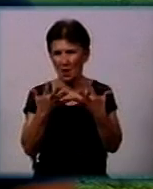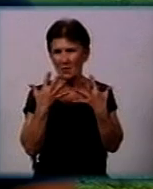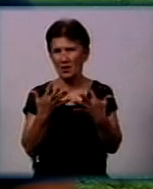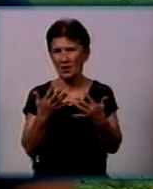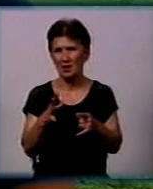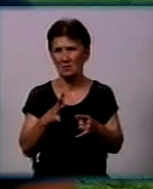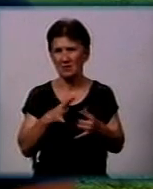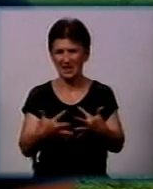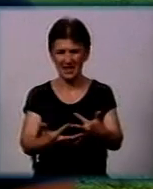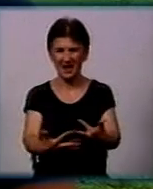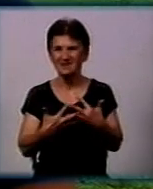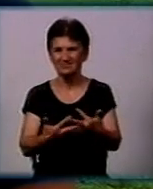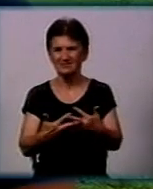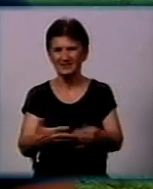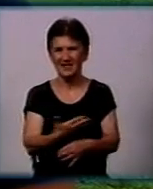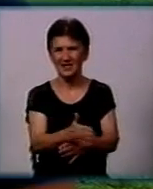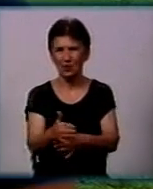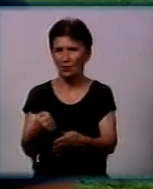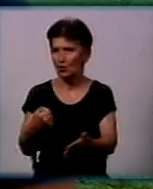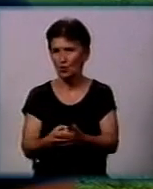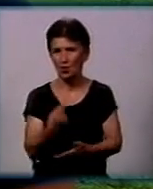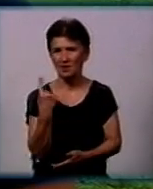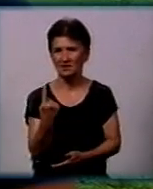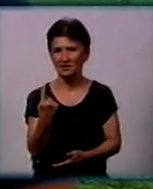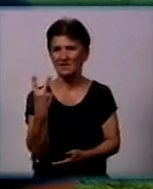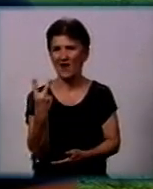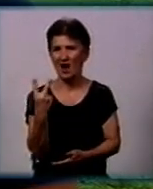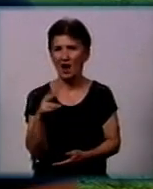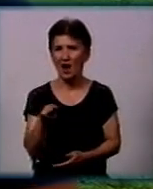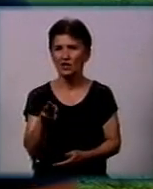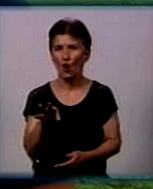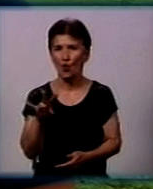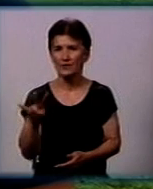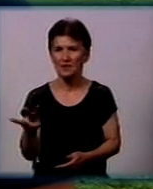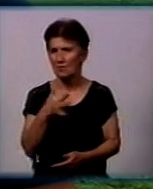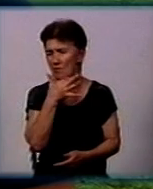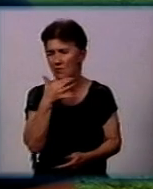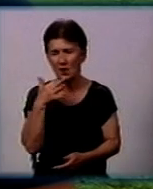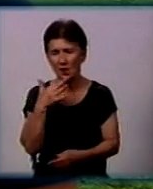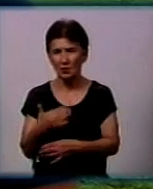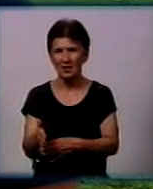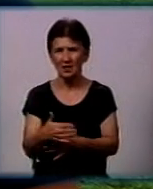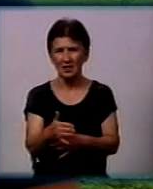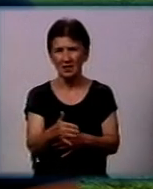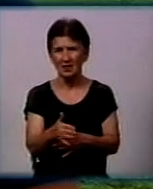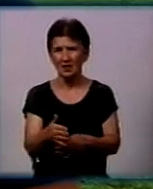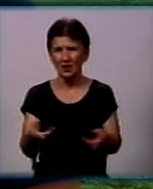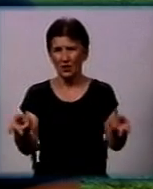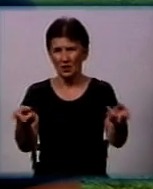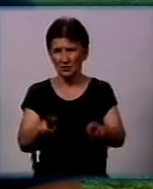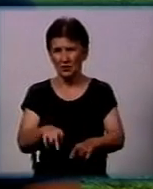виловлено риби десь приблизно до двох тонн. Ще дуже багато риби знаходиться в водоймі і